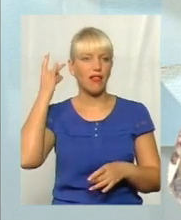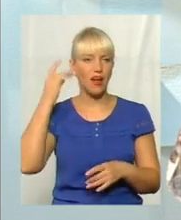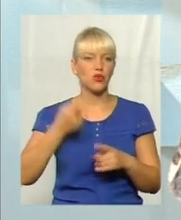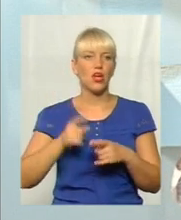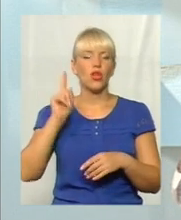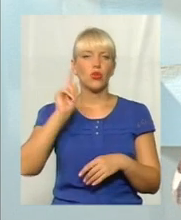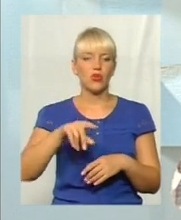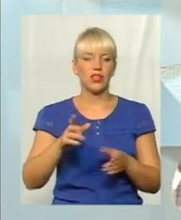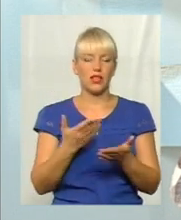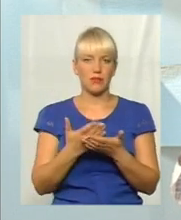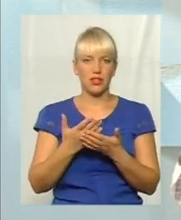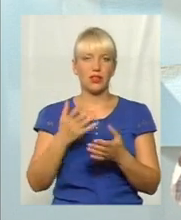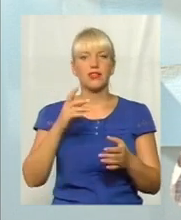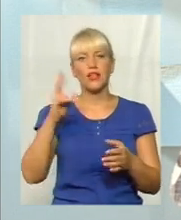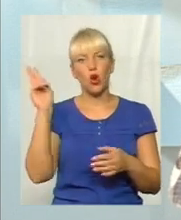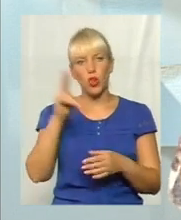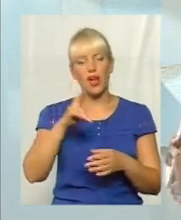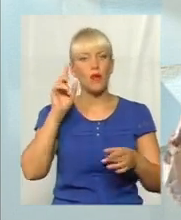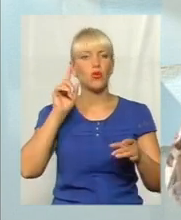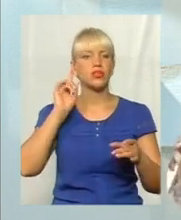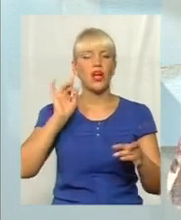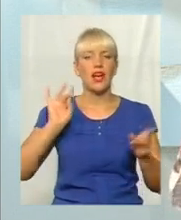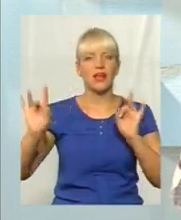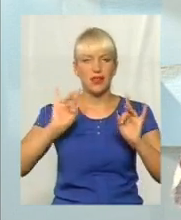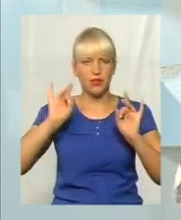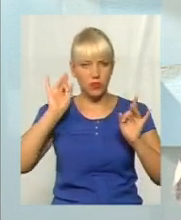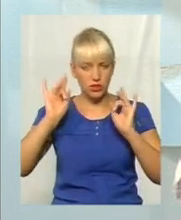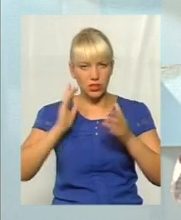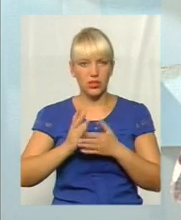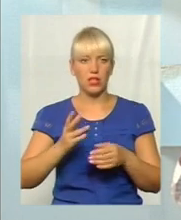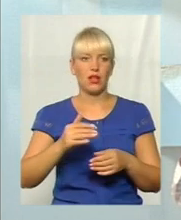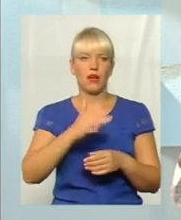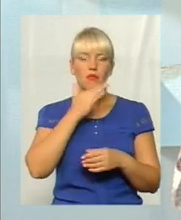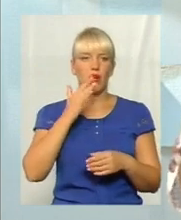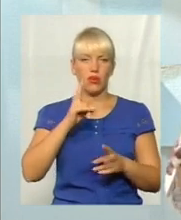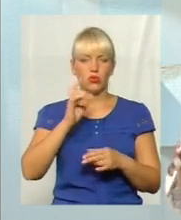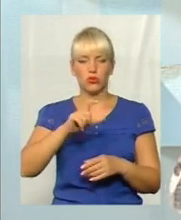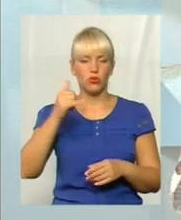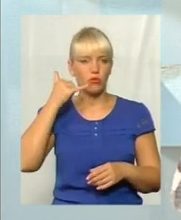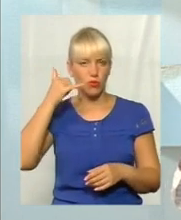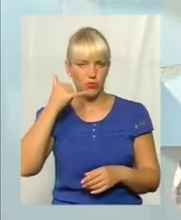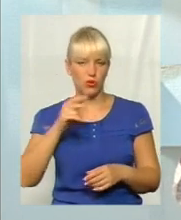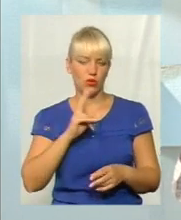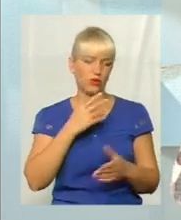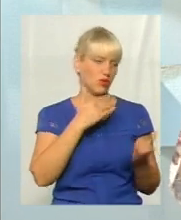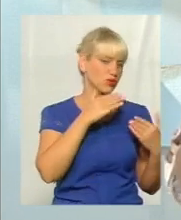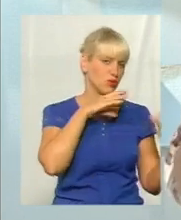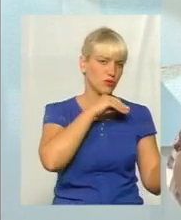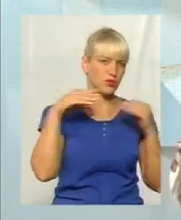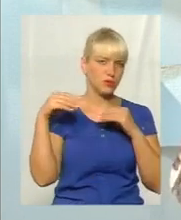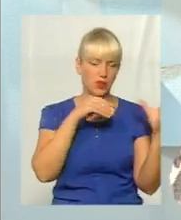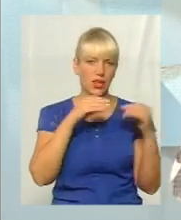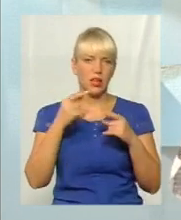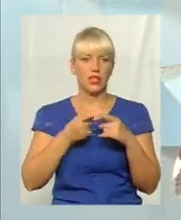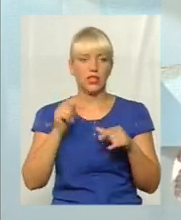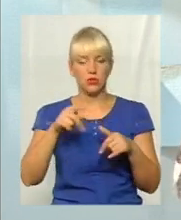тролейбус озвучений, ви знаєте, багато людей по мобільник спілкуються, хтось між собою, і тут